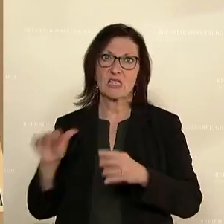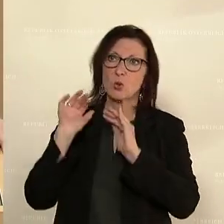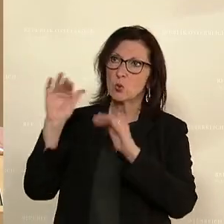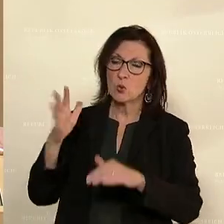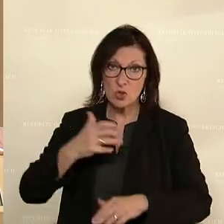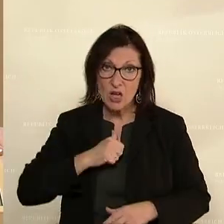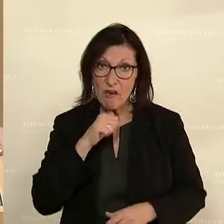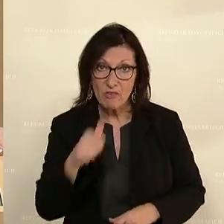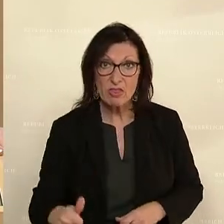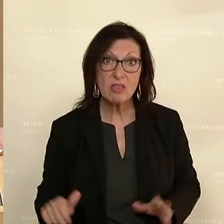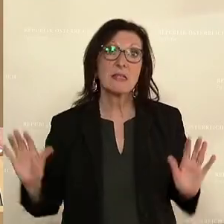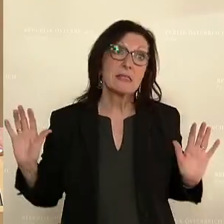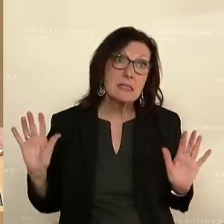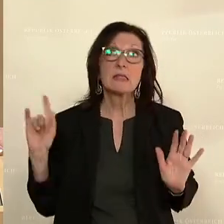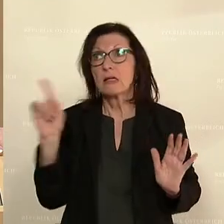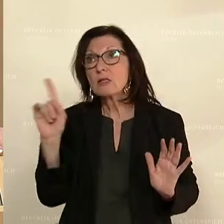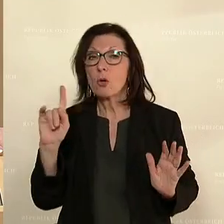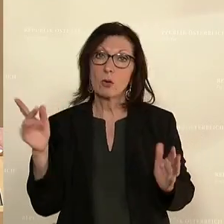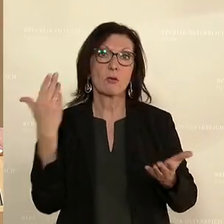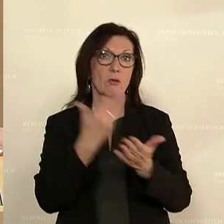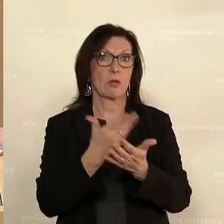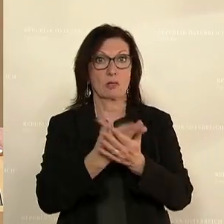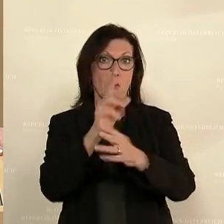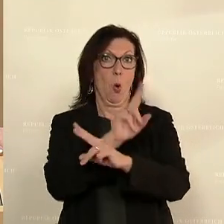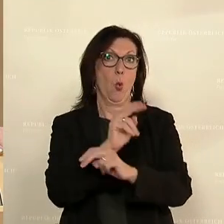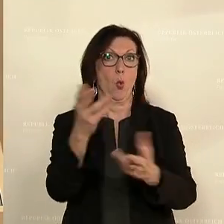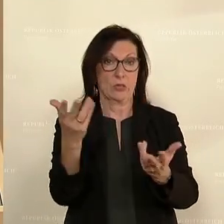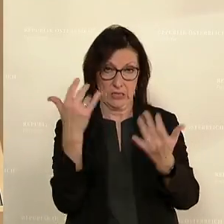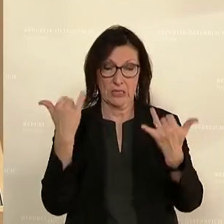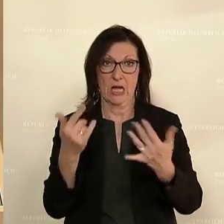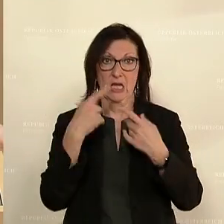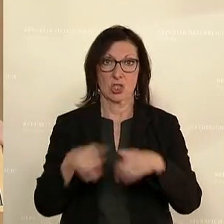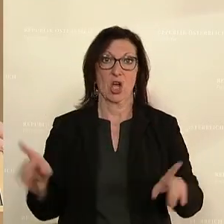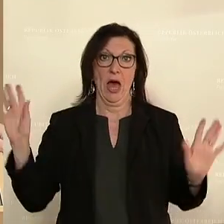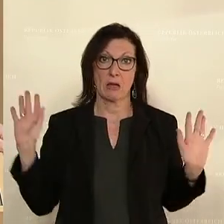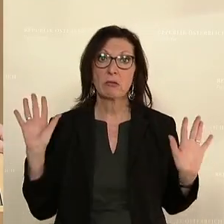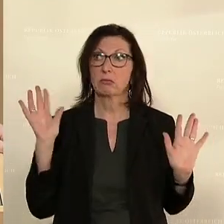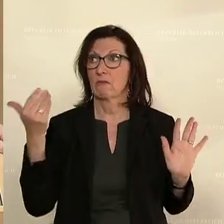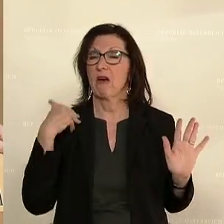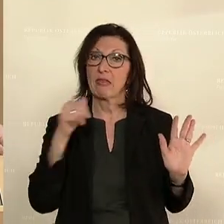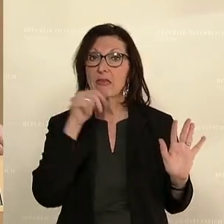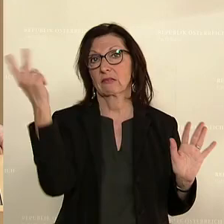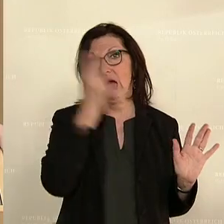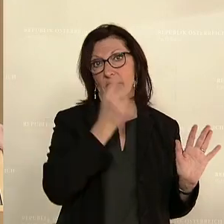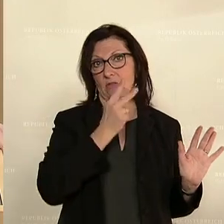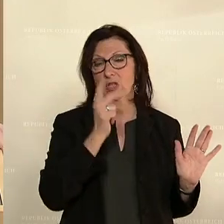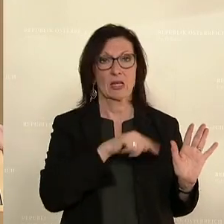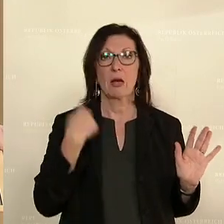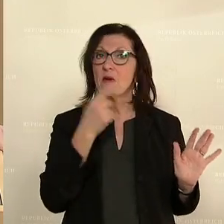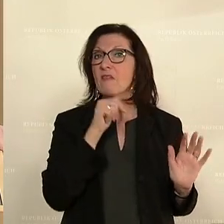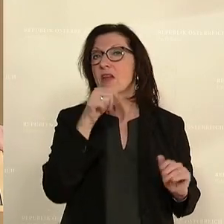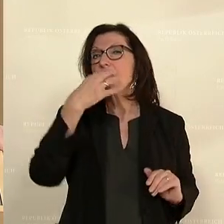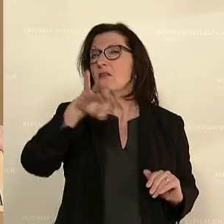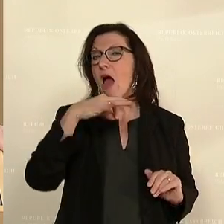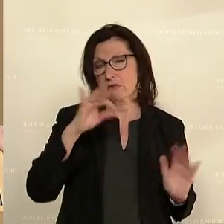Nicht mehr, aber auch nicht weniger hat Österreich gemacht, indem es jetzt dieser Entscheidung nicht zugestimmt hat. Im Übrigen waren wir da auch nicht die einzige